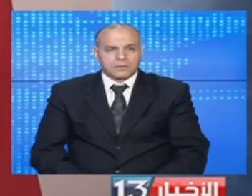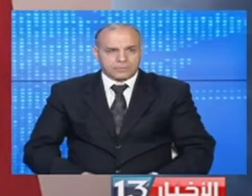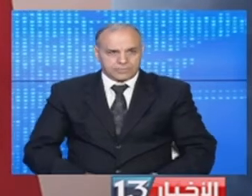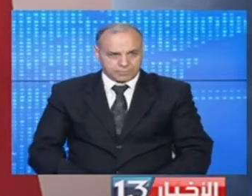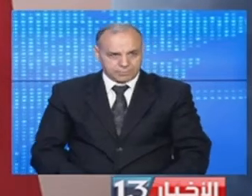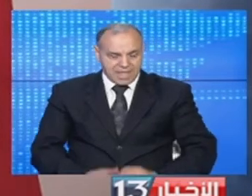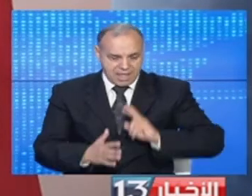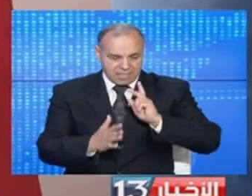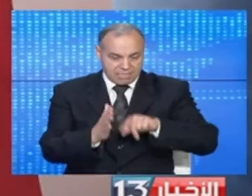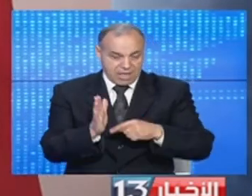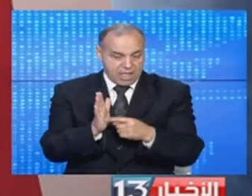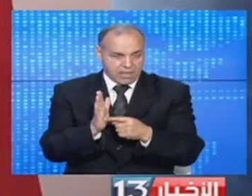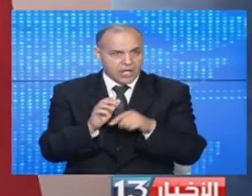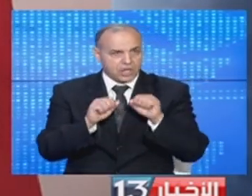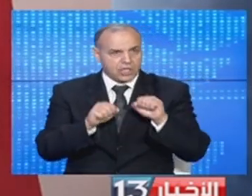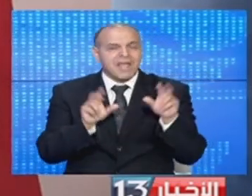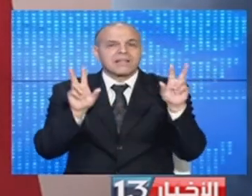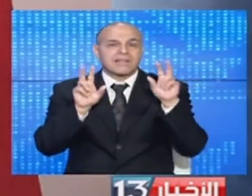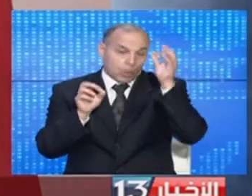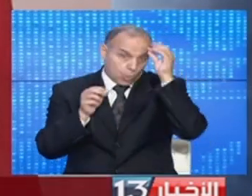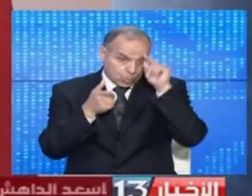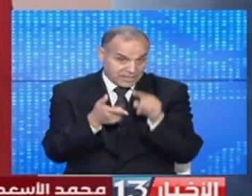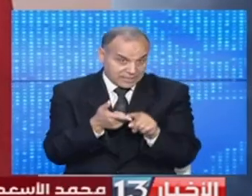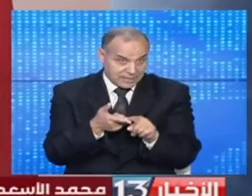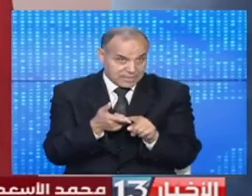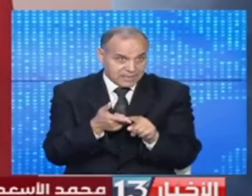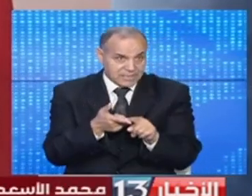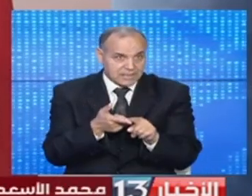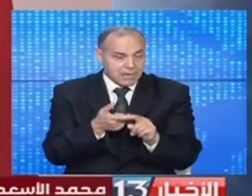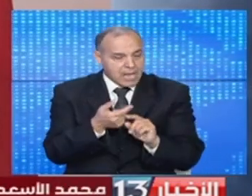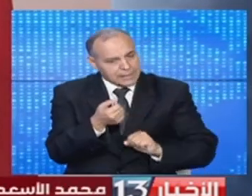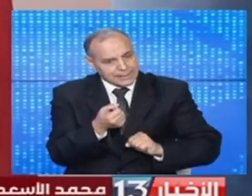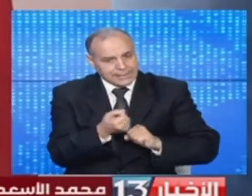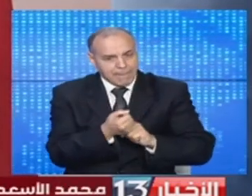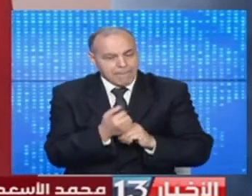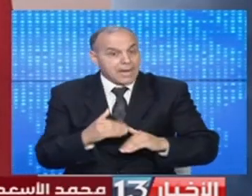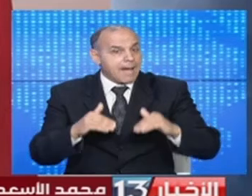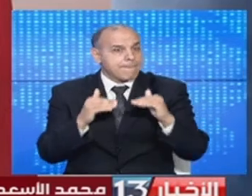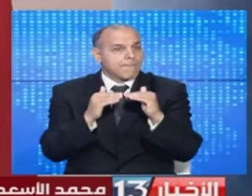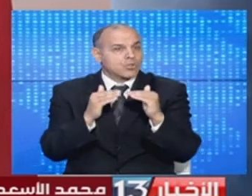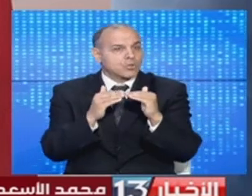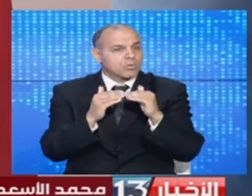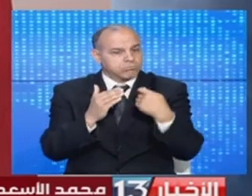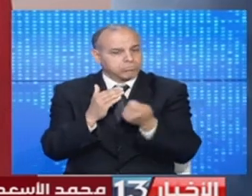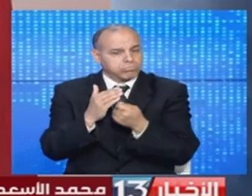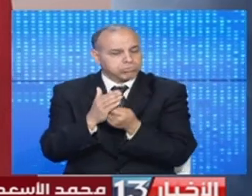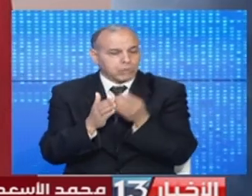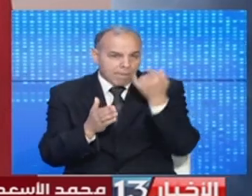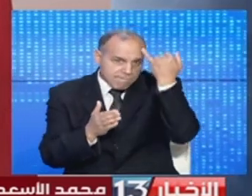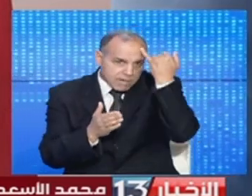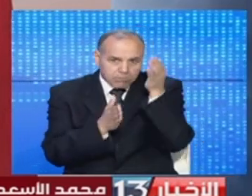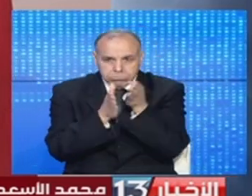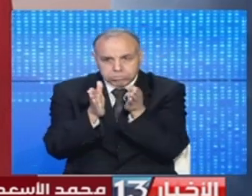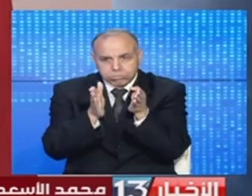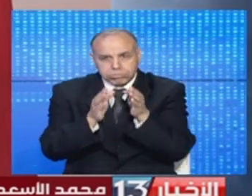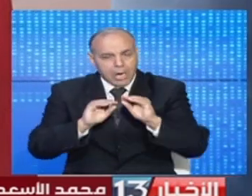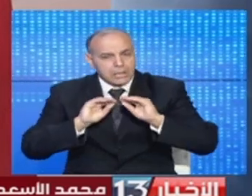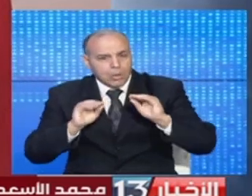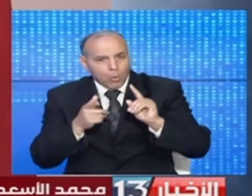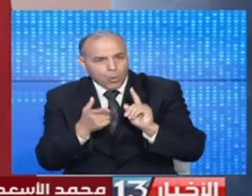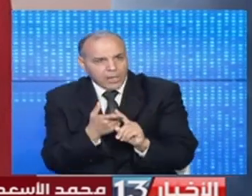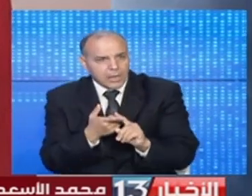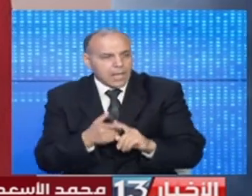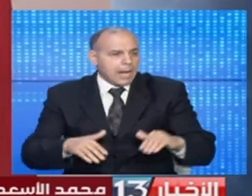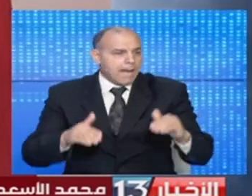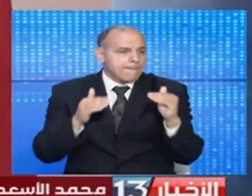الاتفاقية هذه تمكن مؤسسة التلفزة التونسية من الدعم على مستوى مدونات السلوك على مستوى التدريب على